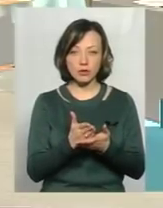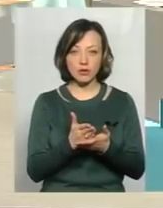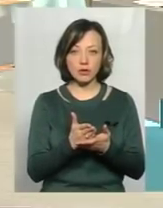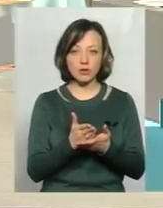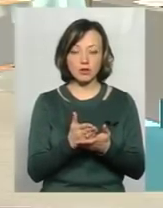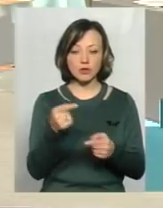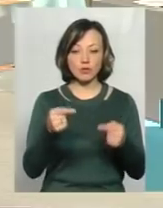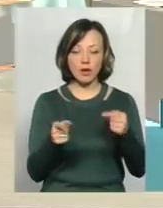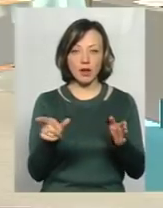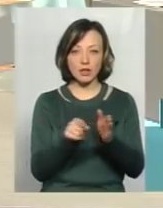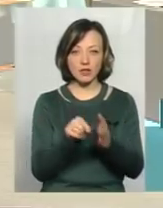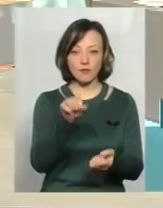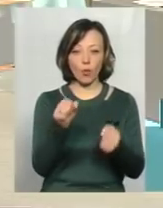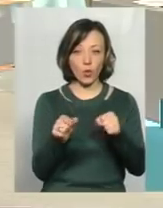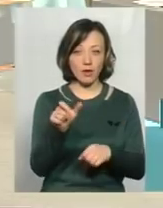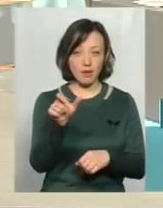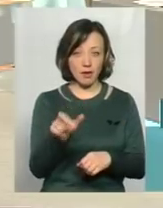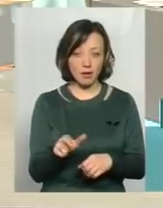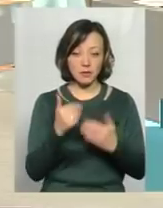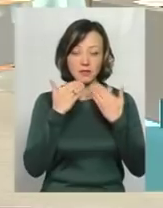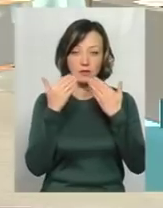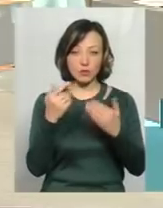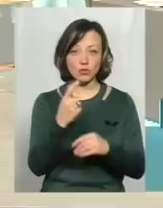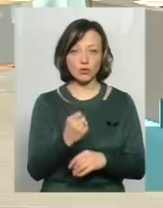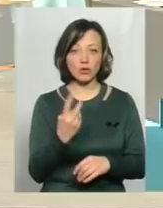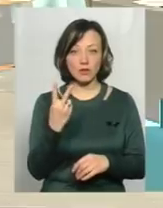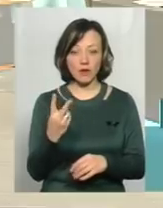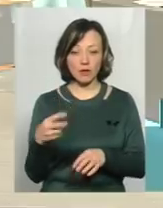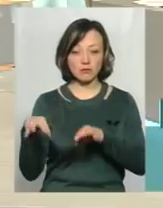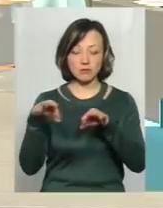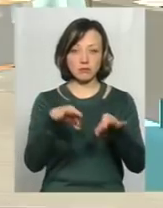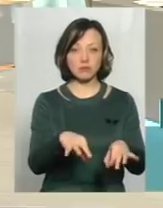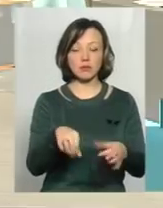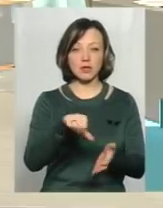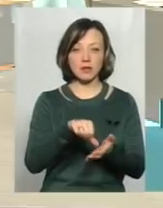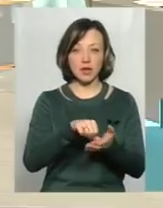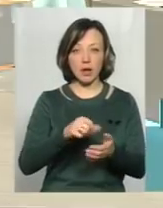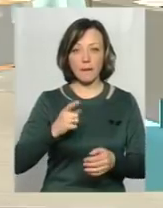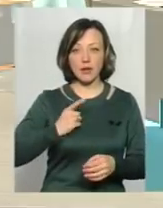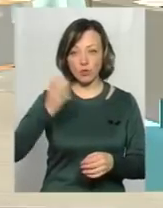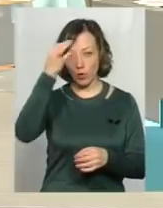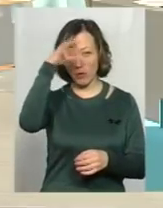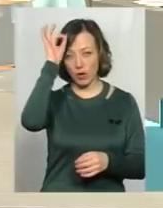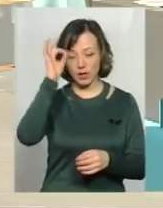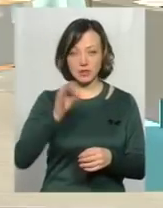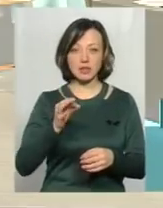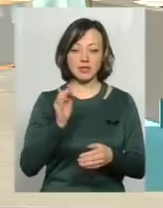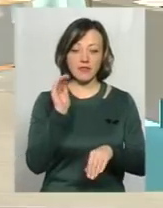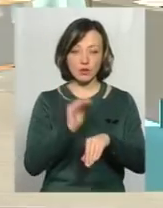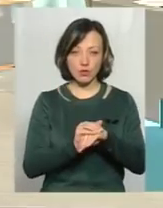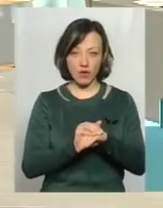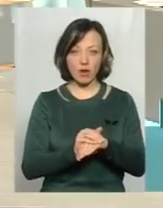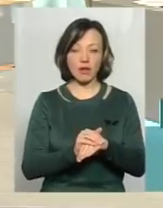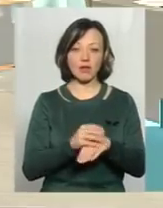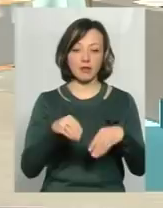суперечка з водієм. Він звернувся на лінію 102, приїхали представники патрульної поліції міста Хмельницького, які зафіксували